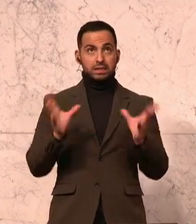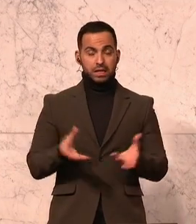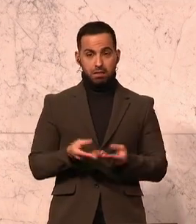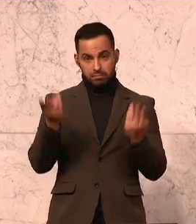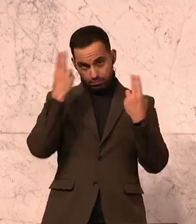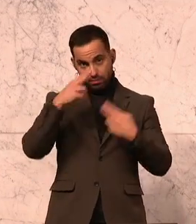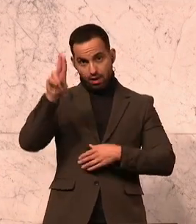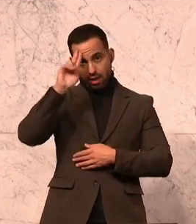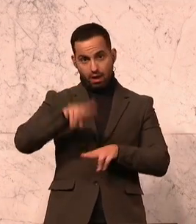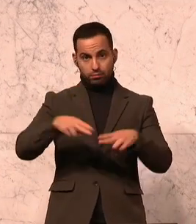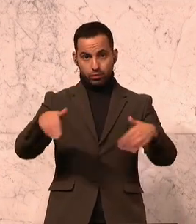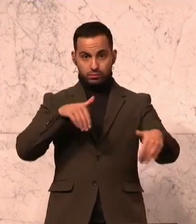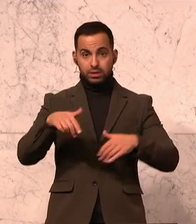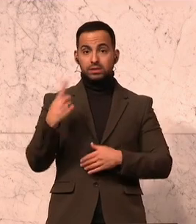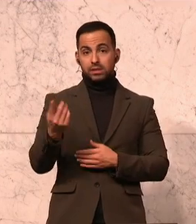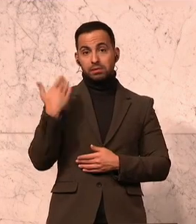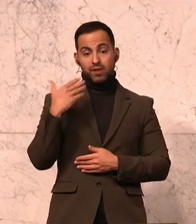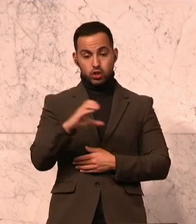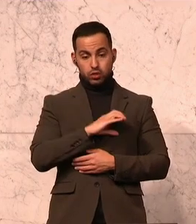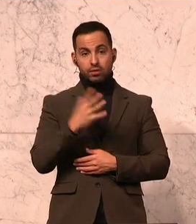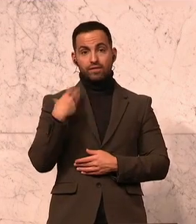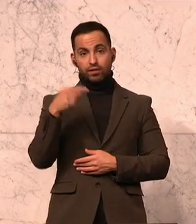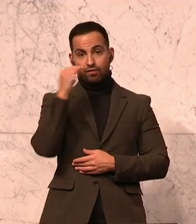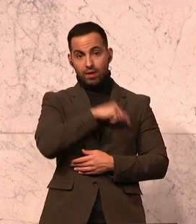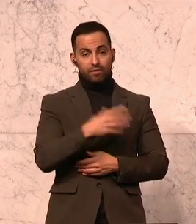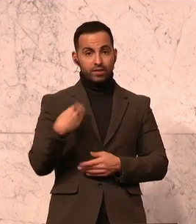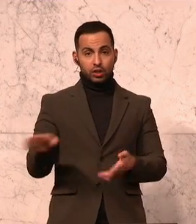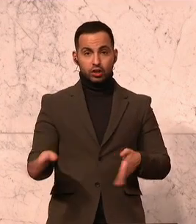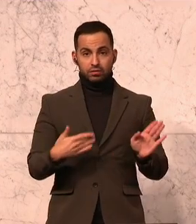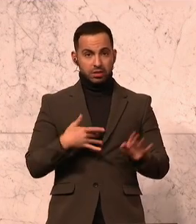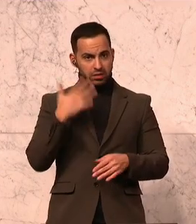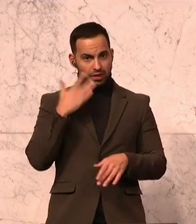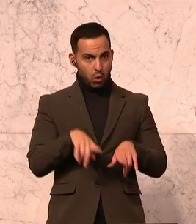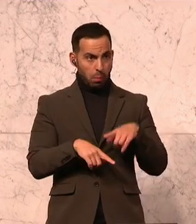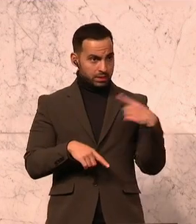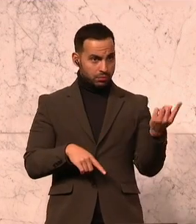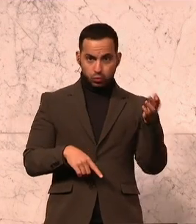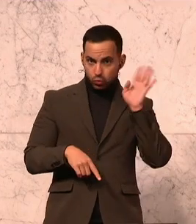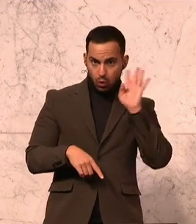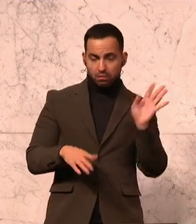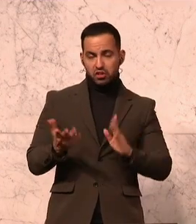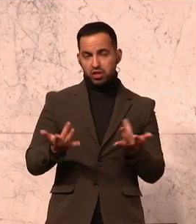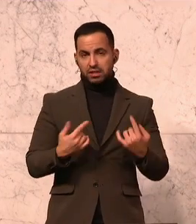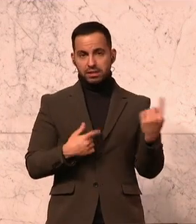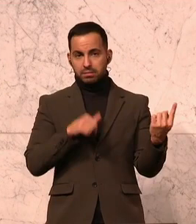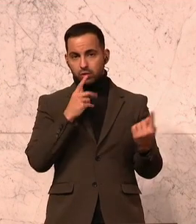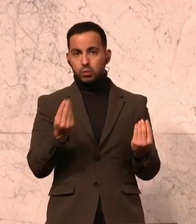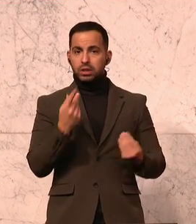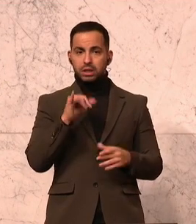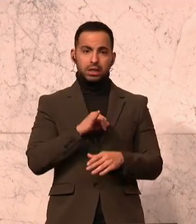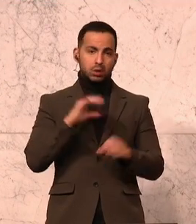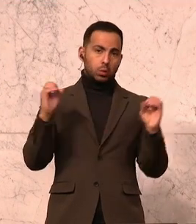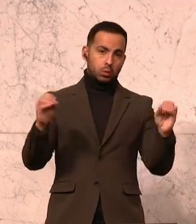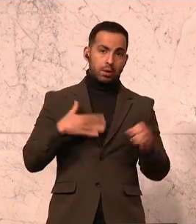Bundesminister, Sie hatten eine Chance, haben sie wieder verplempert, Sie haben sie wieder vertan. Ich weiß nicht, ob Sie zugehört haben. Wahrscheinlich nicht, weil es sich nicht interessiert.